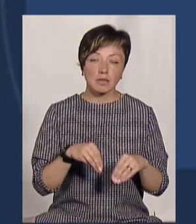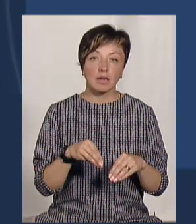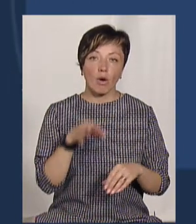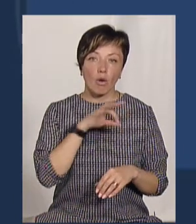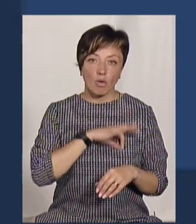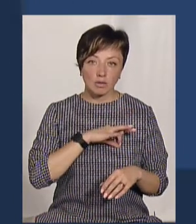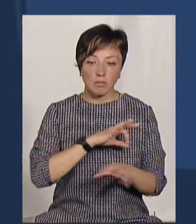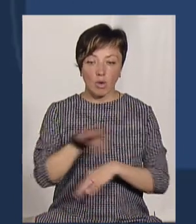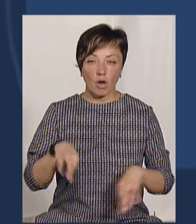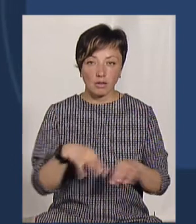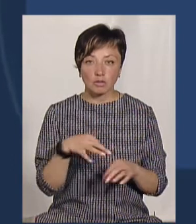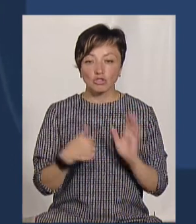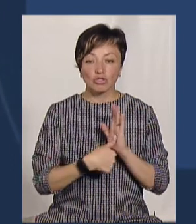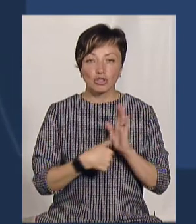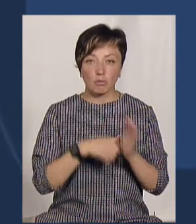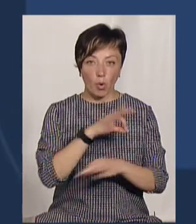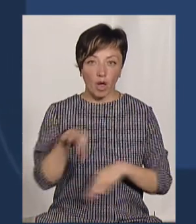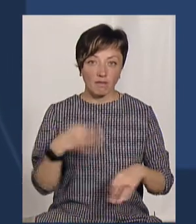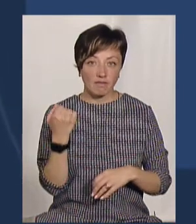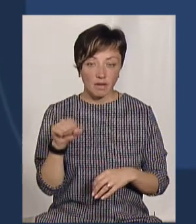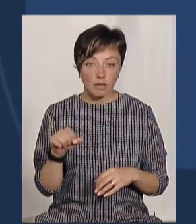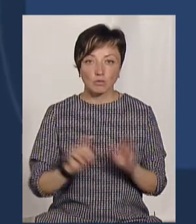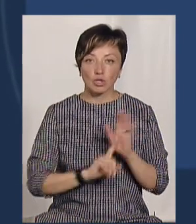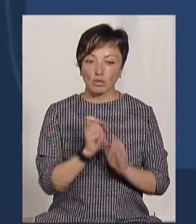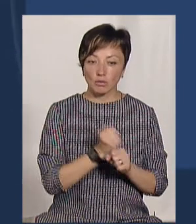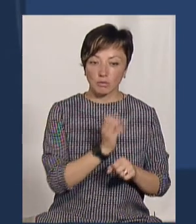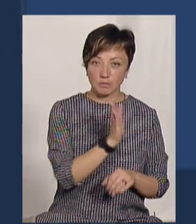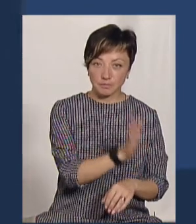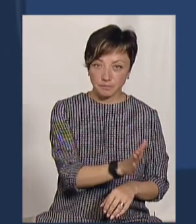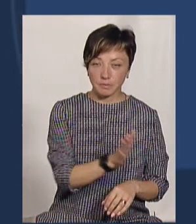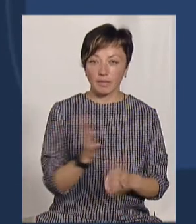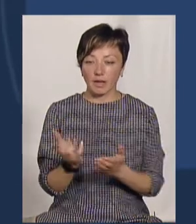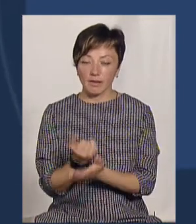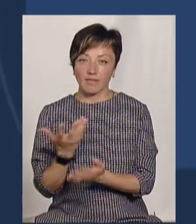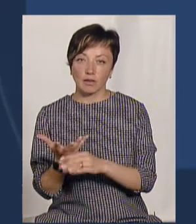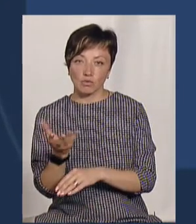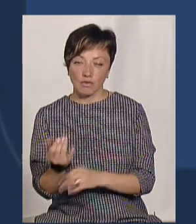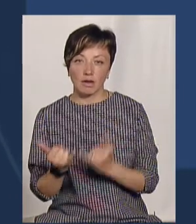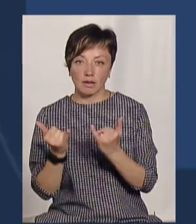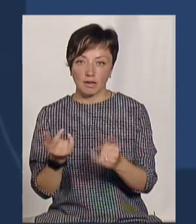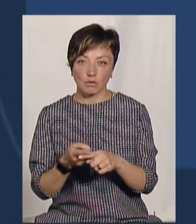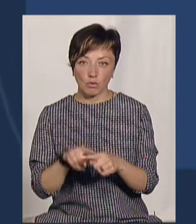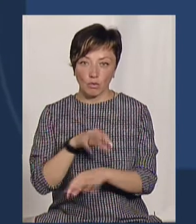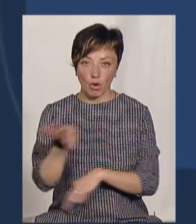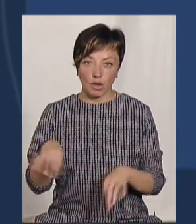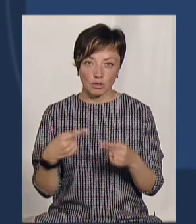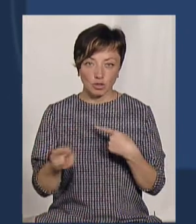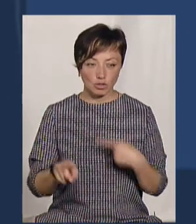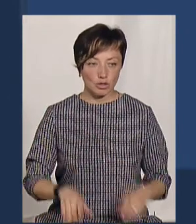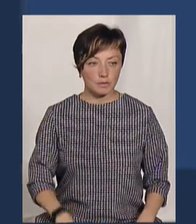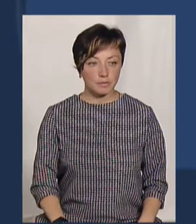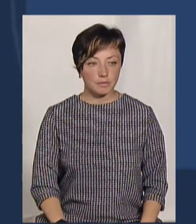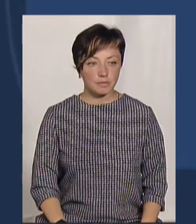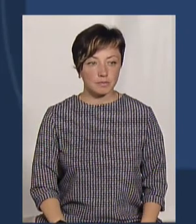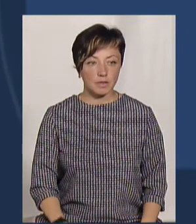багато виграло, шість проєктів виграло. Спочатку ми зробимо ті, ми знайдемо фінансування для цього проєкту інше. Це буде,